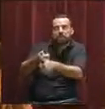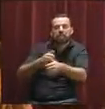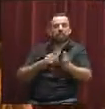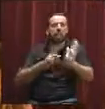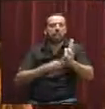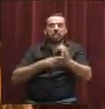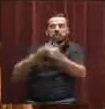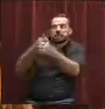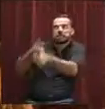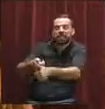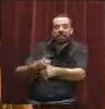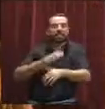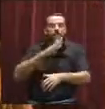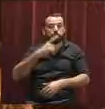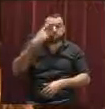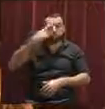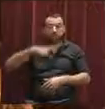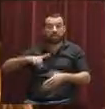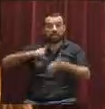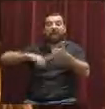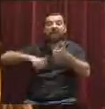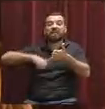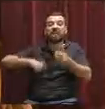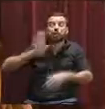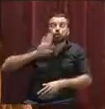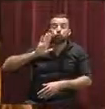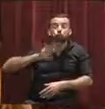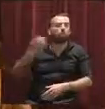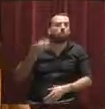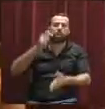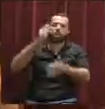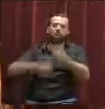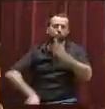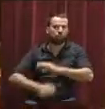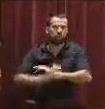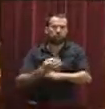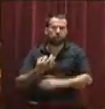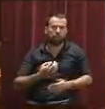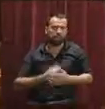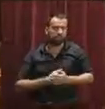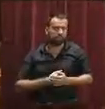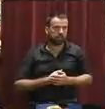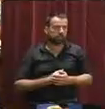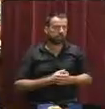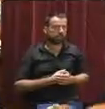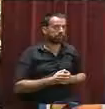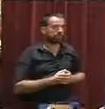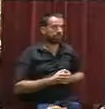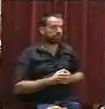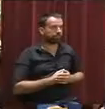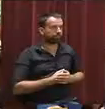aquest plurifamiliar que està fora de la llei finalment rep una sanció si així pertoca. Gràcies. Gràcies, senyora Camargo.